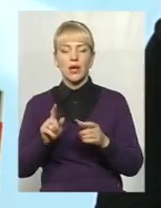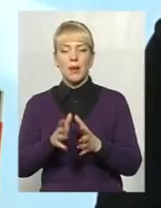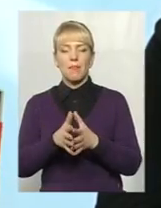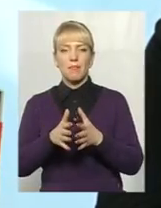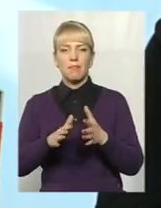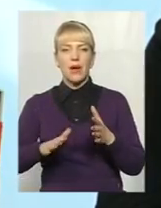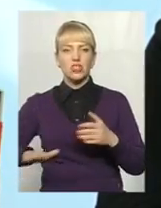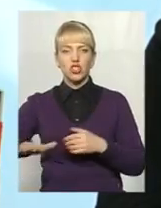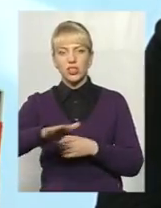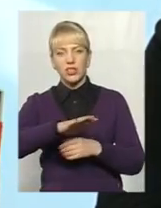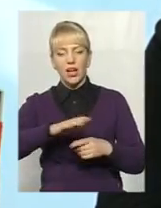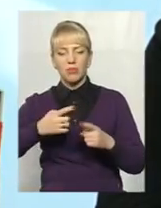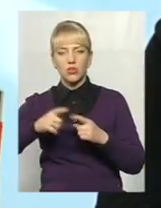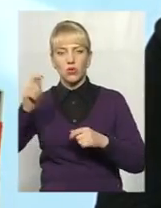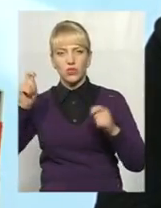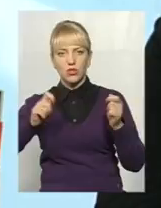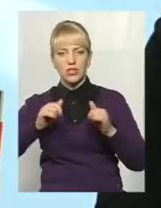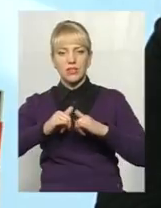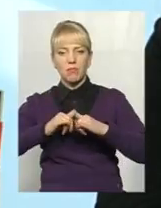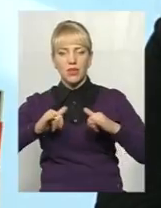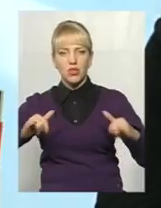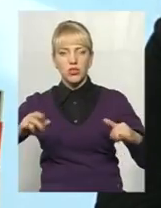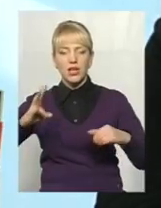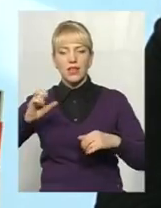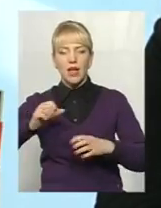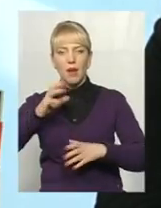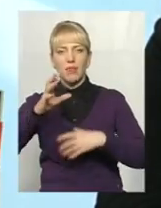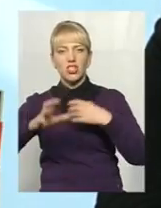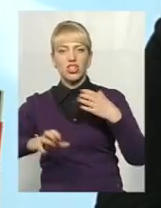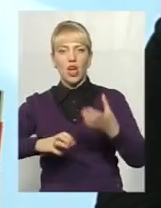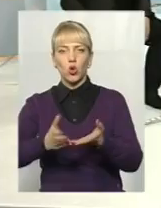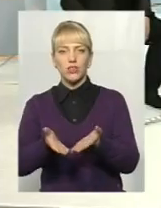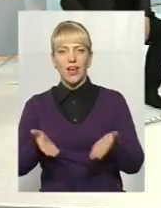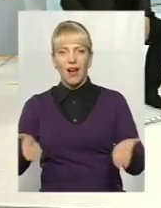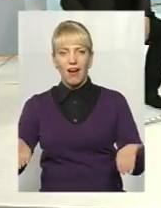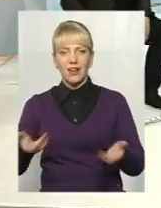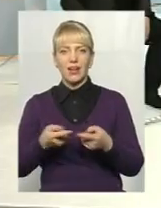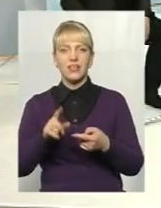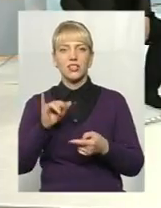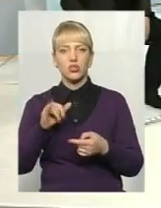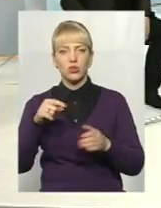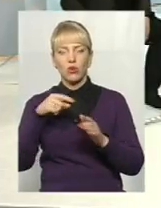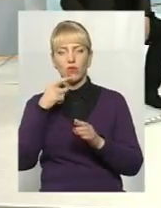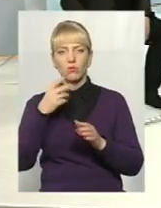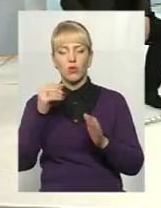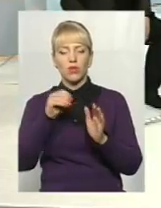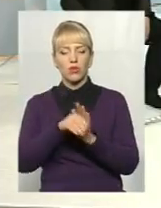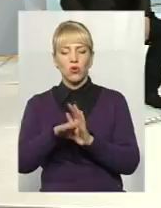збільшувалися саме на міжнародній арені. Що говорити про надходження, які поступали в казну міста,